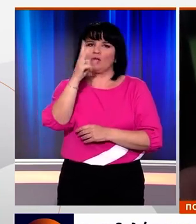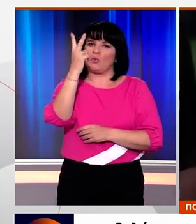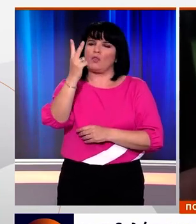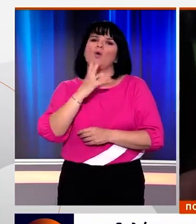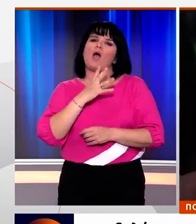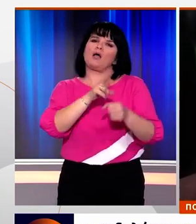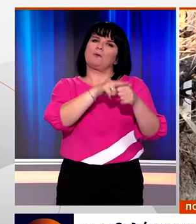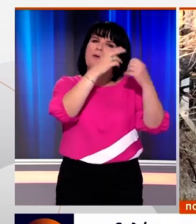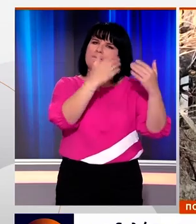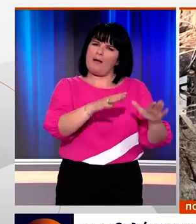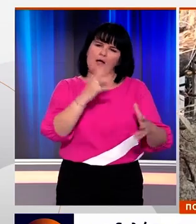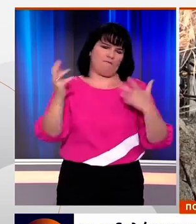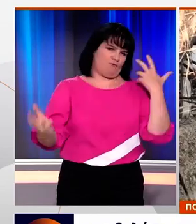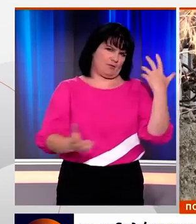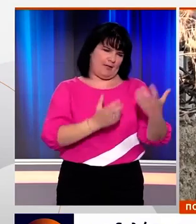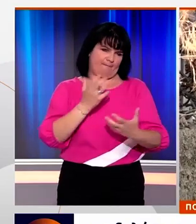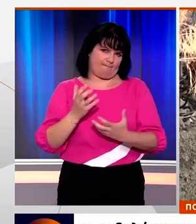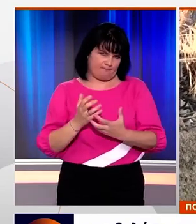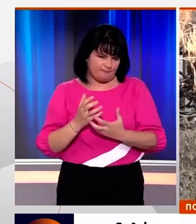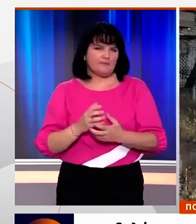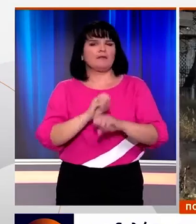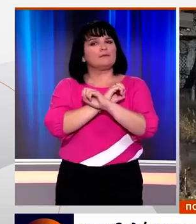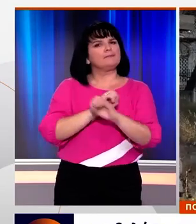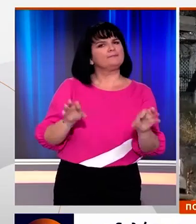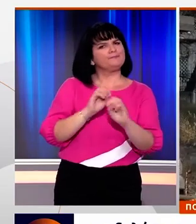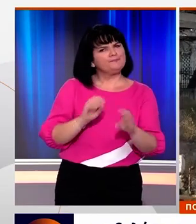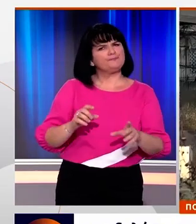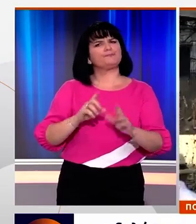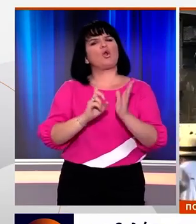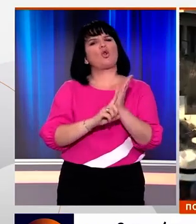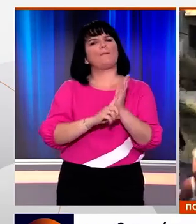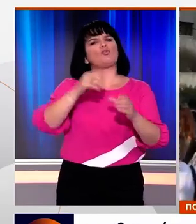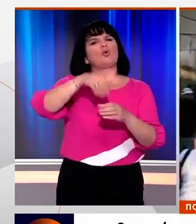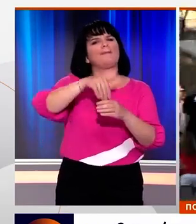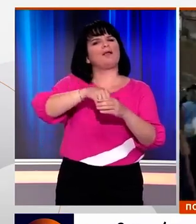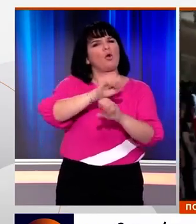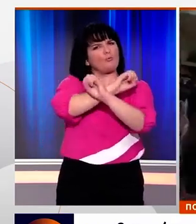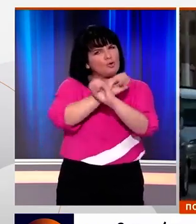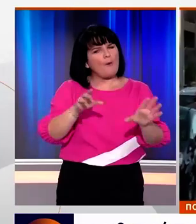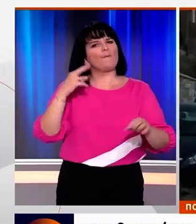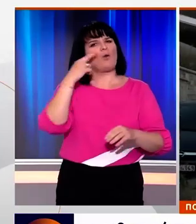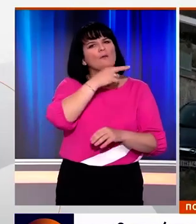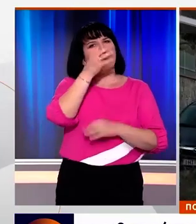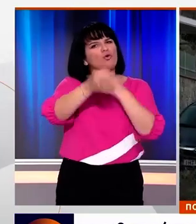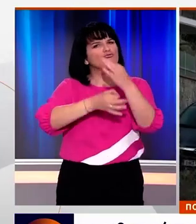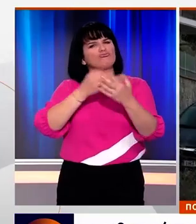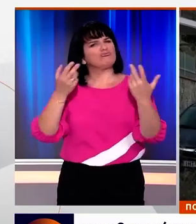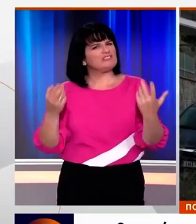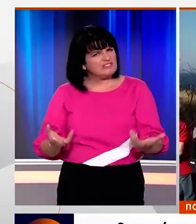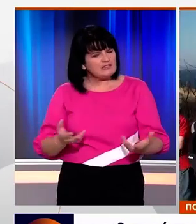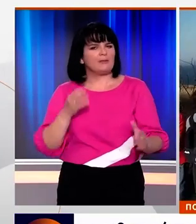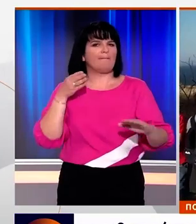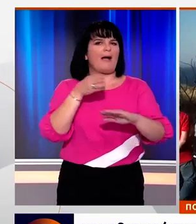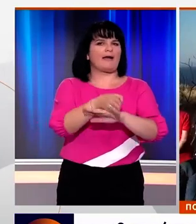θύματα της τραγωδίας από τη φωνική πυρκαγιά. Δημοσιοποιήθηκε η πράξη νομοθετικού περιεχομένου που εξεγγυλό πρωθυπουργός και αφορά τις